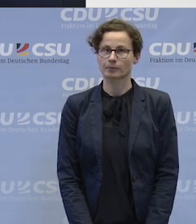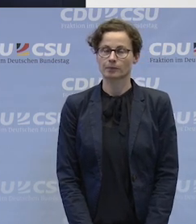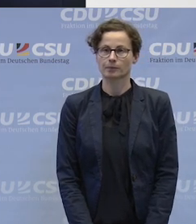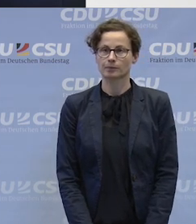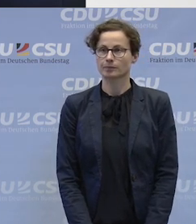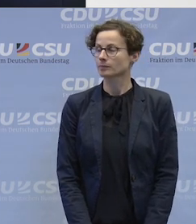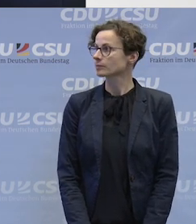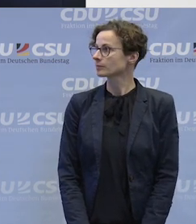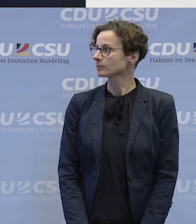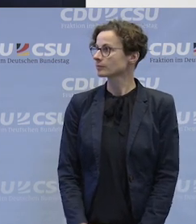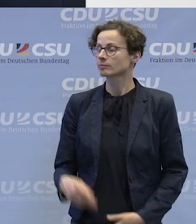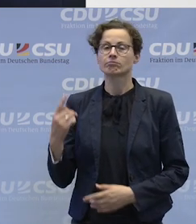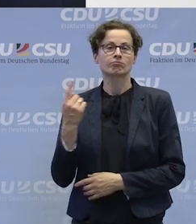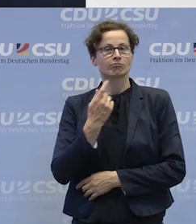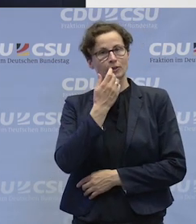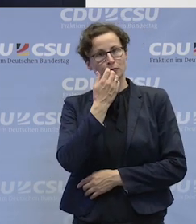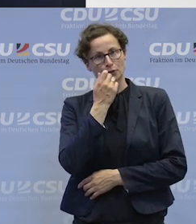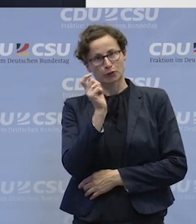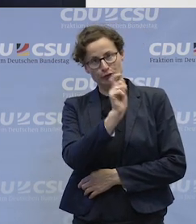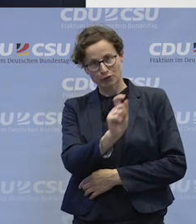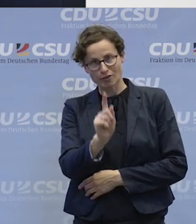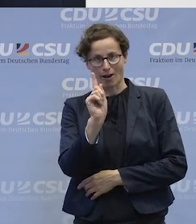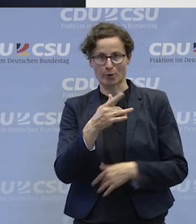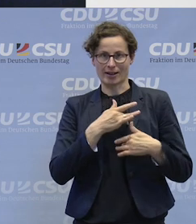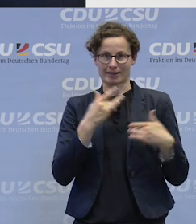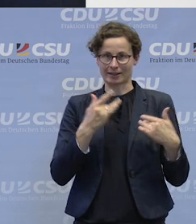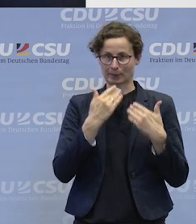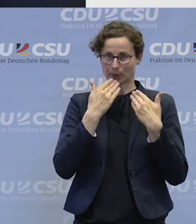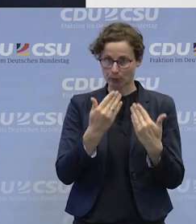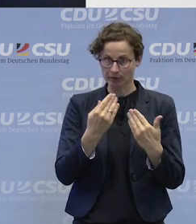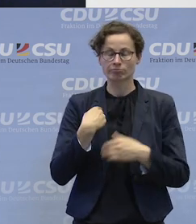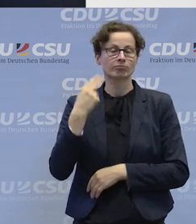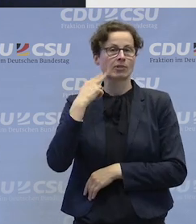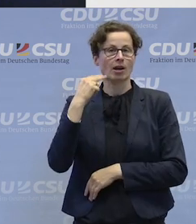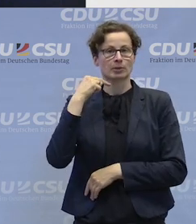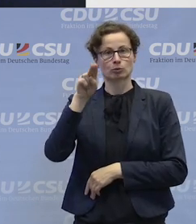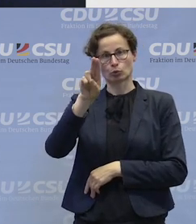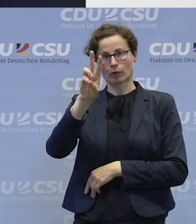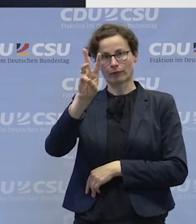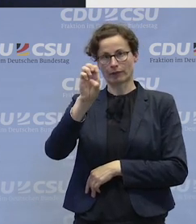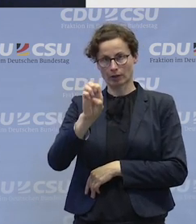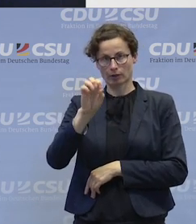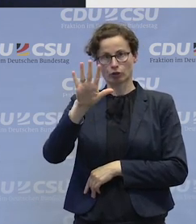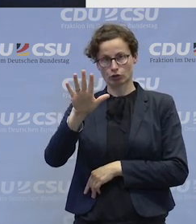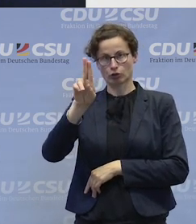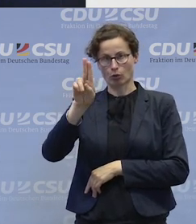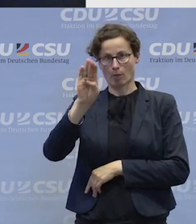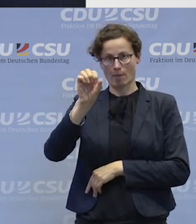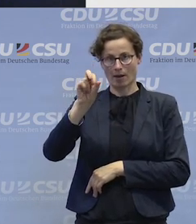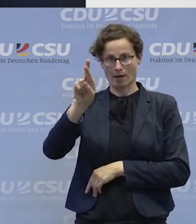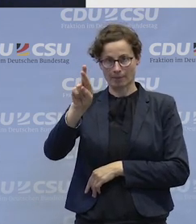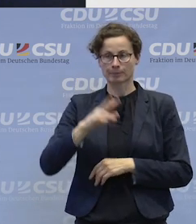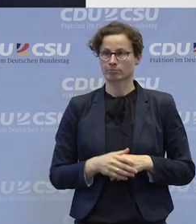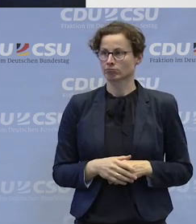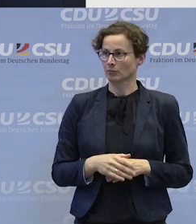Ich darf Sie auch, da müsste Uwe Schummer herzlich begrüßen hier im Fraktionsraum und ein toller Anblick zu schauen